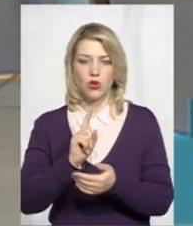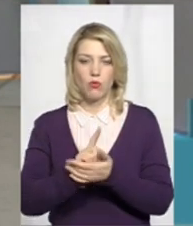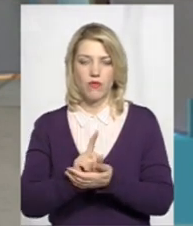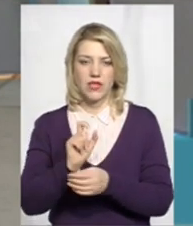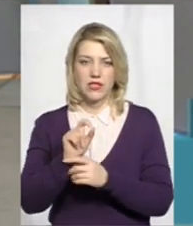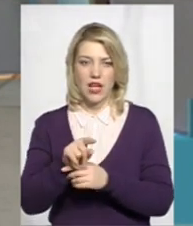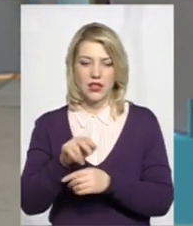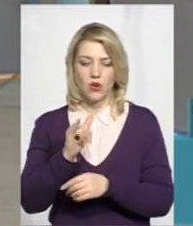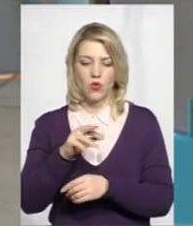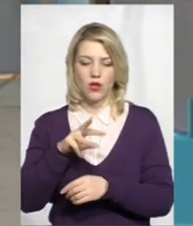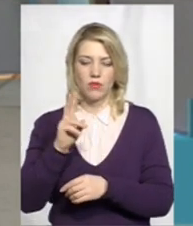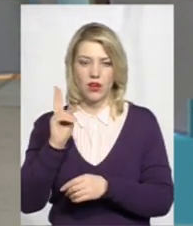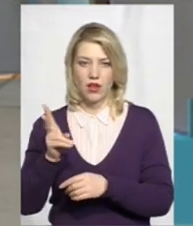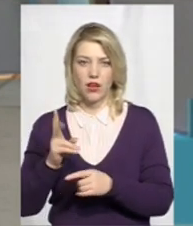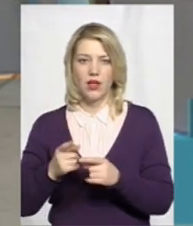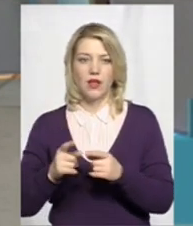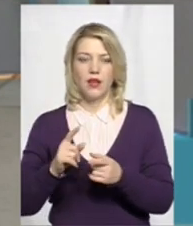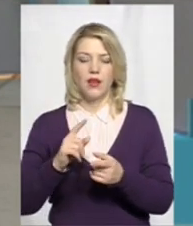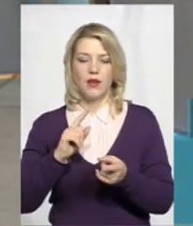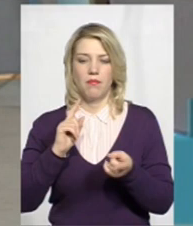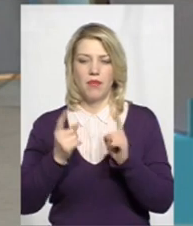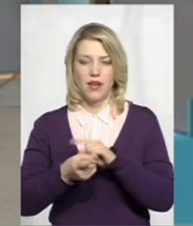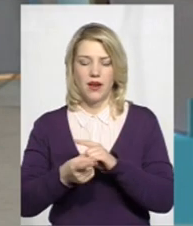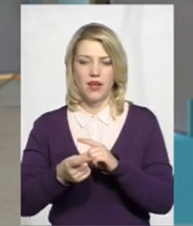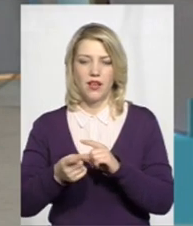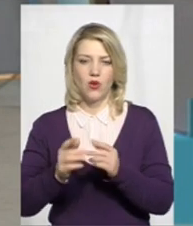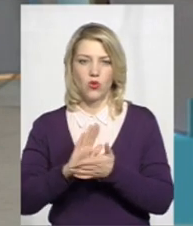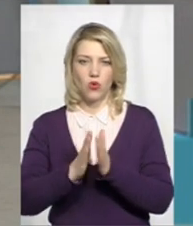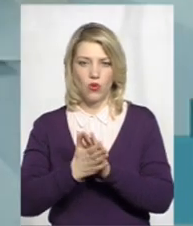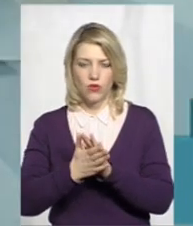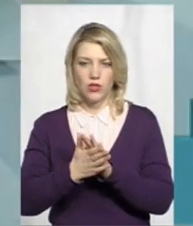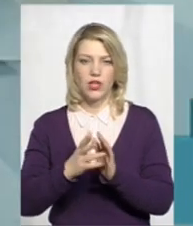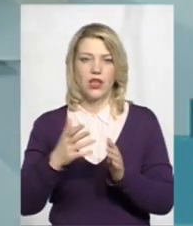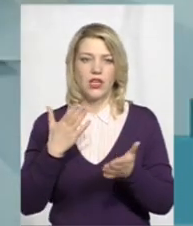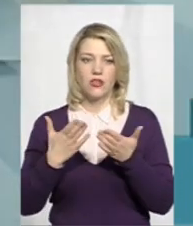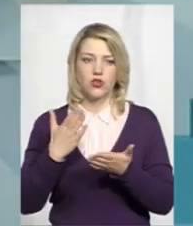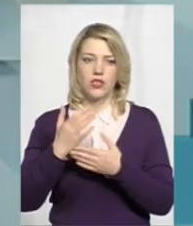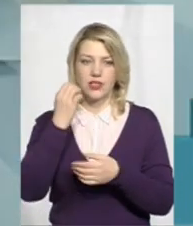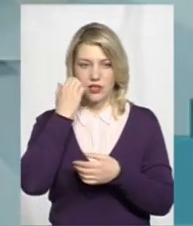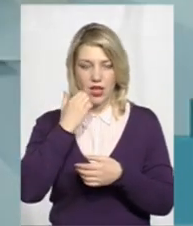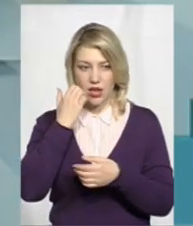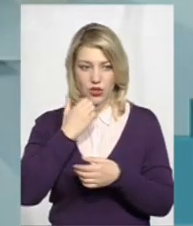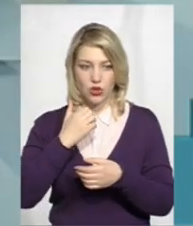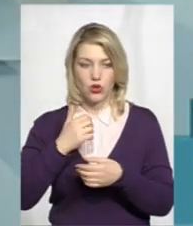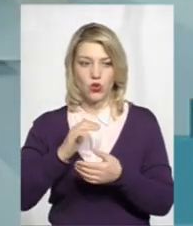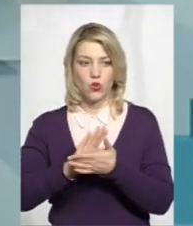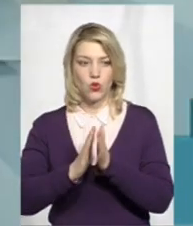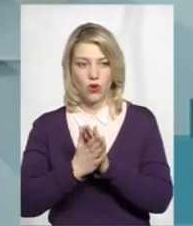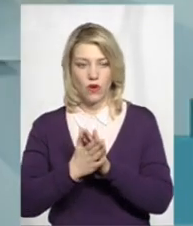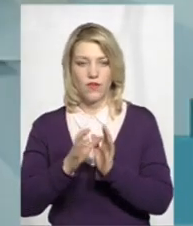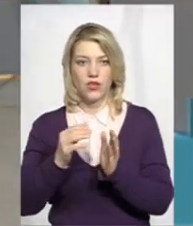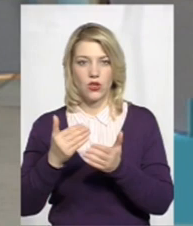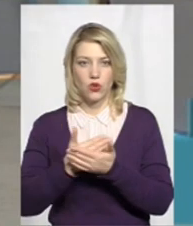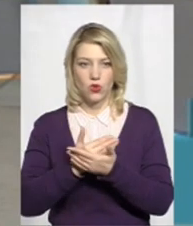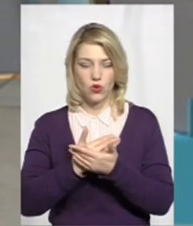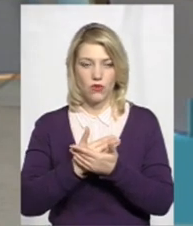переукласти договори, так вимагає закон, що якщо є старий договір і набуває чинності новий, потрібно